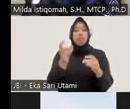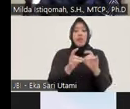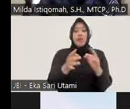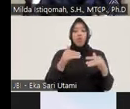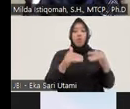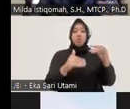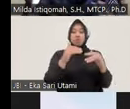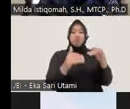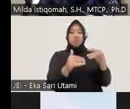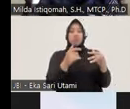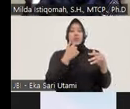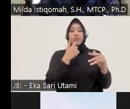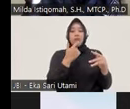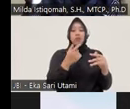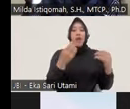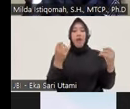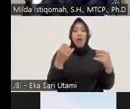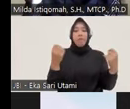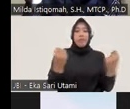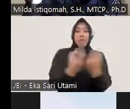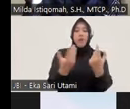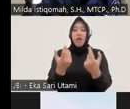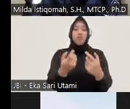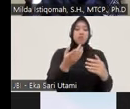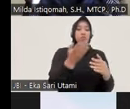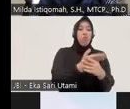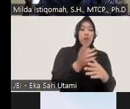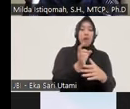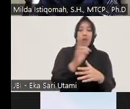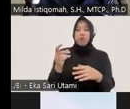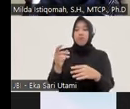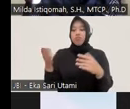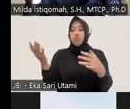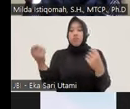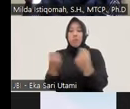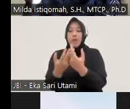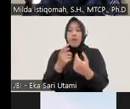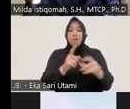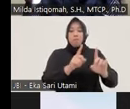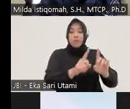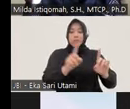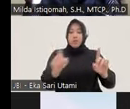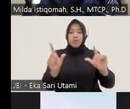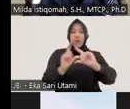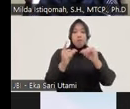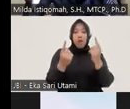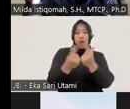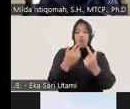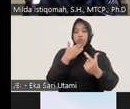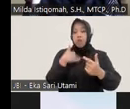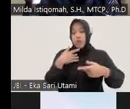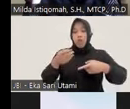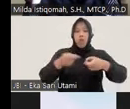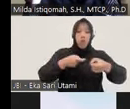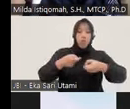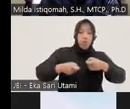inkonsistensi dan bertabrakan ya antara satu dengan yang lain karena masing-masing institusi mengatur secara tersendiri tadi juga sudah